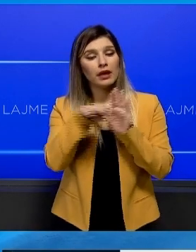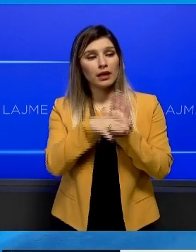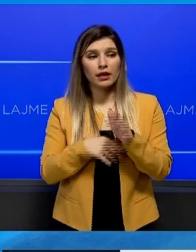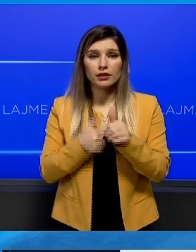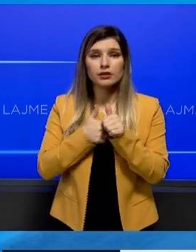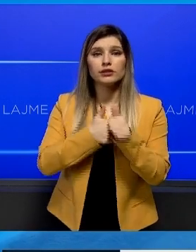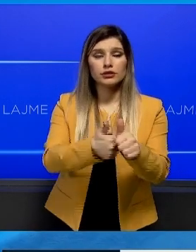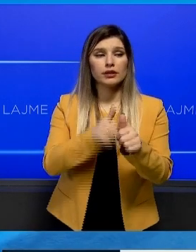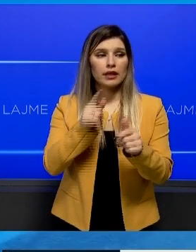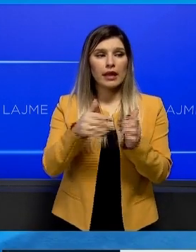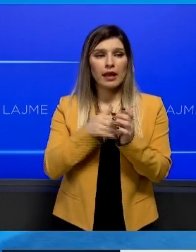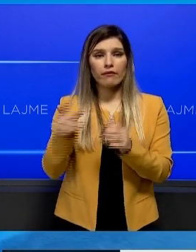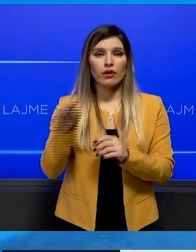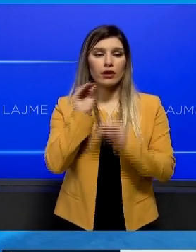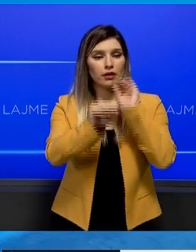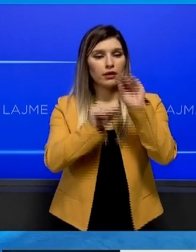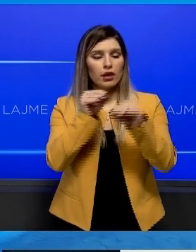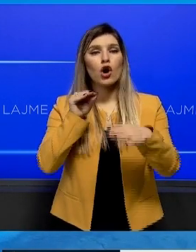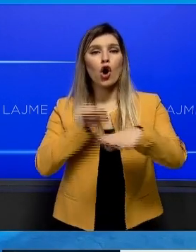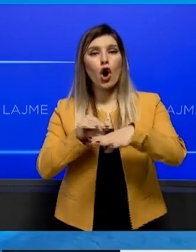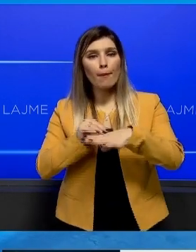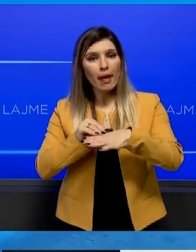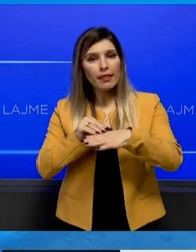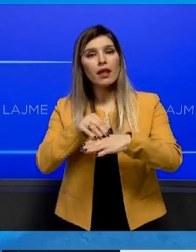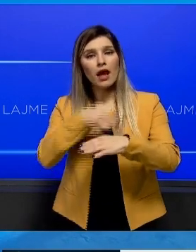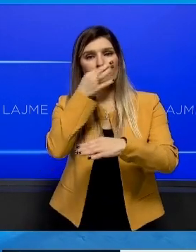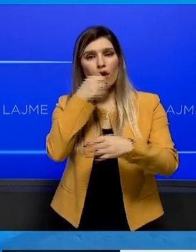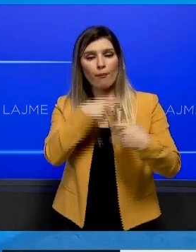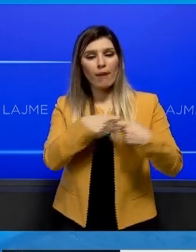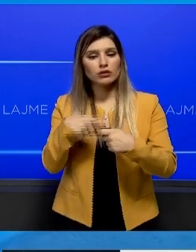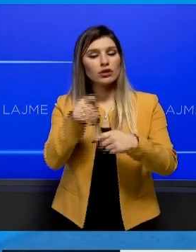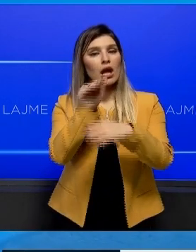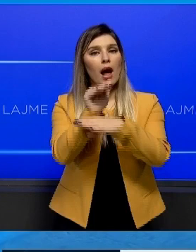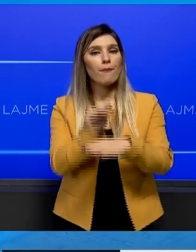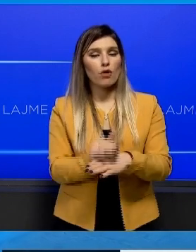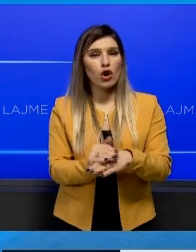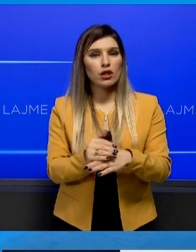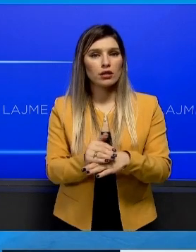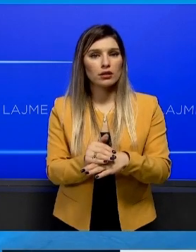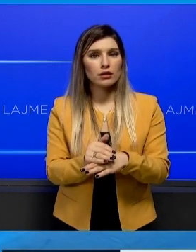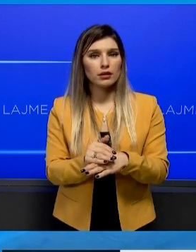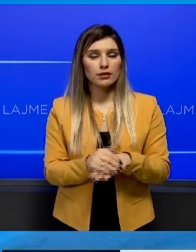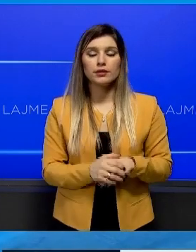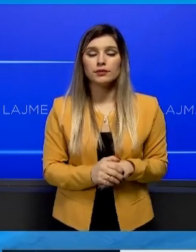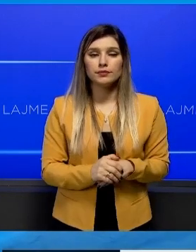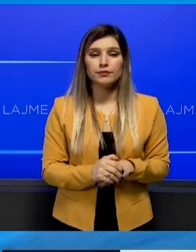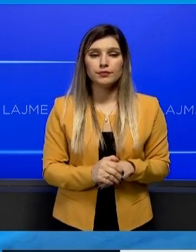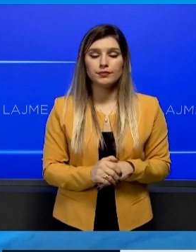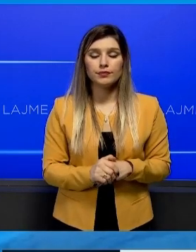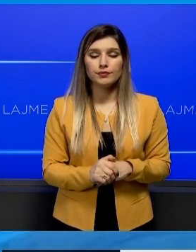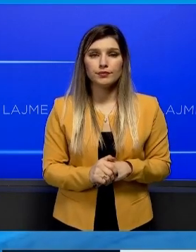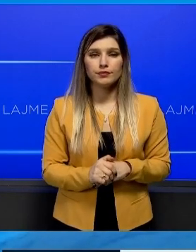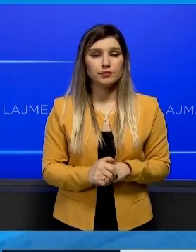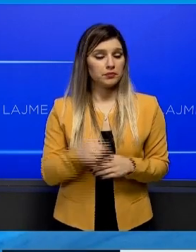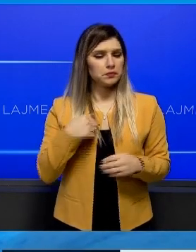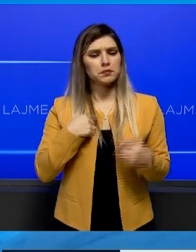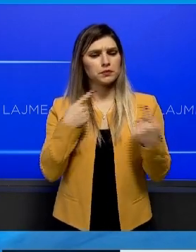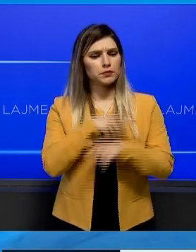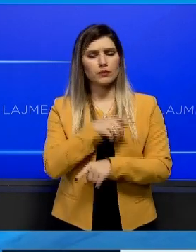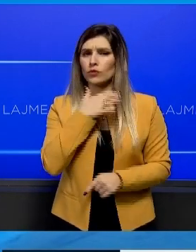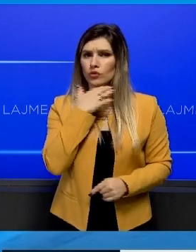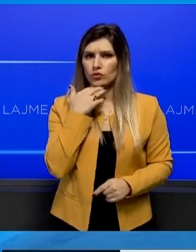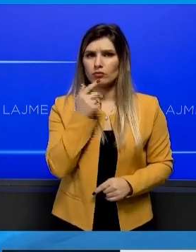bi regulatorin e energjis komentet e tyre në raport me propozimet e zyre se regulatorit të energjis. Munë vjenë keshë se